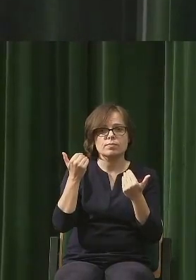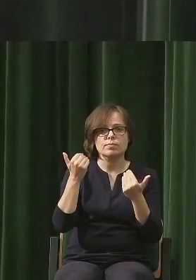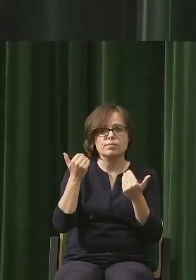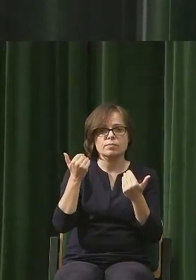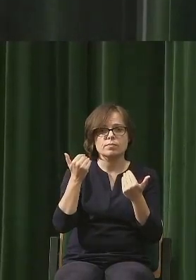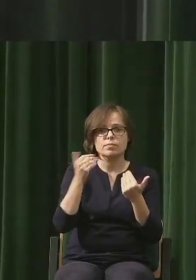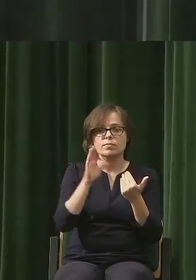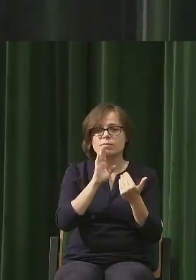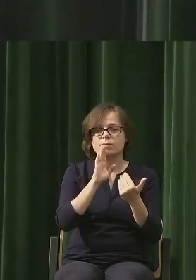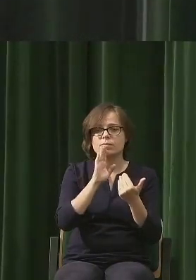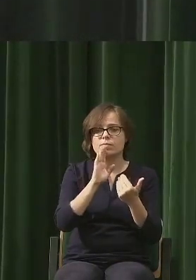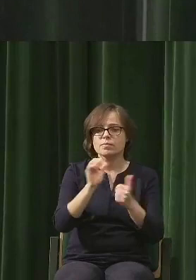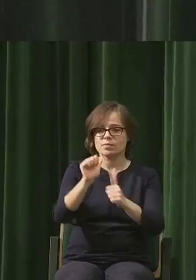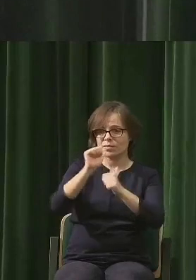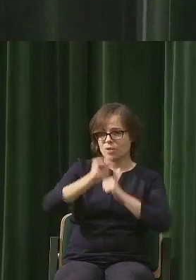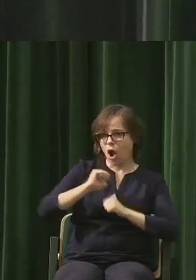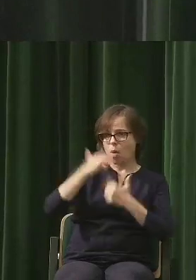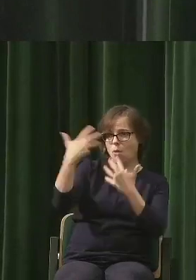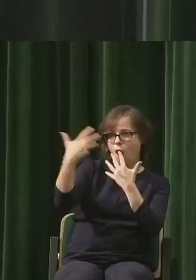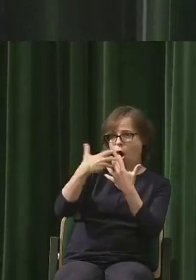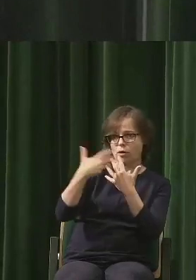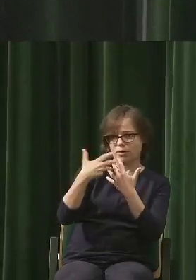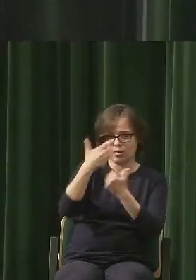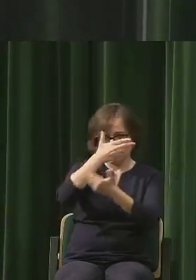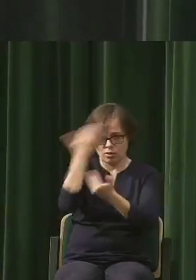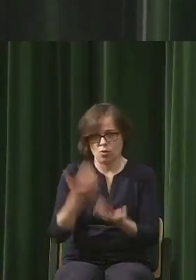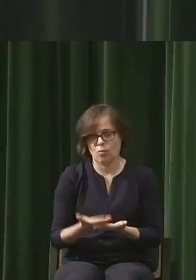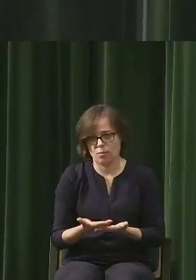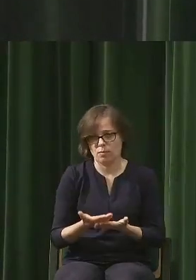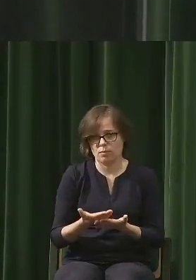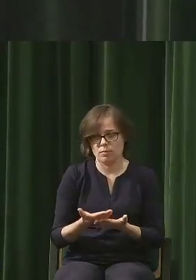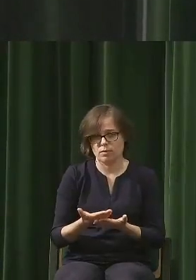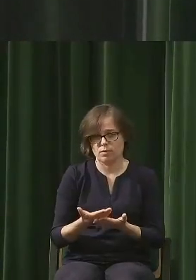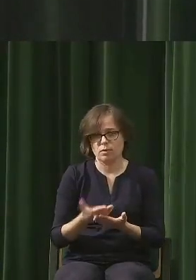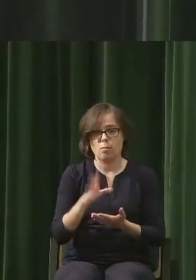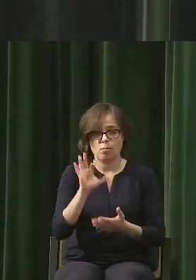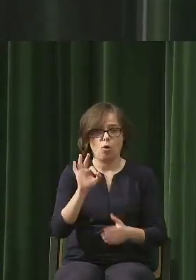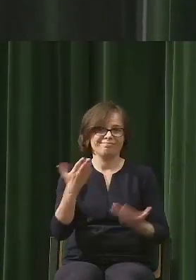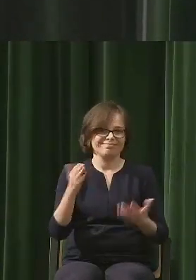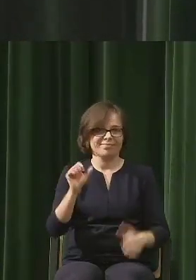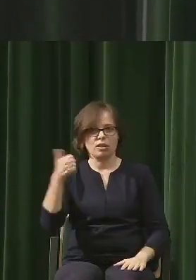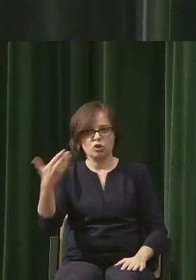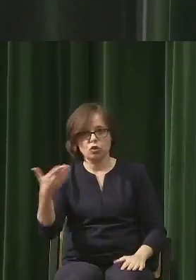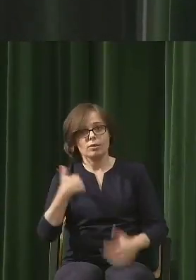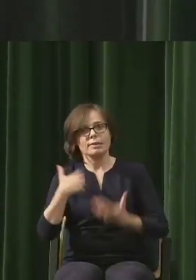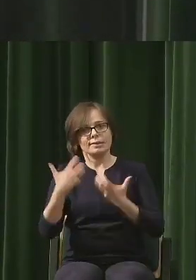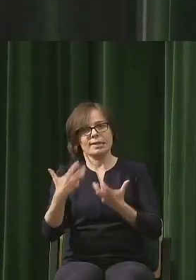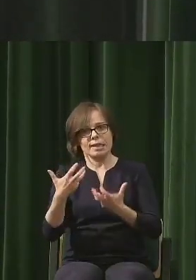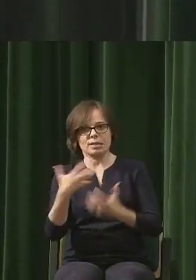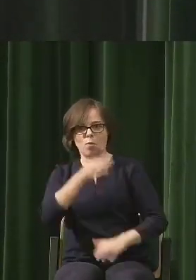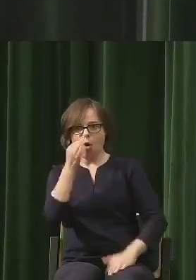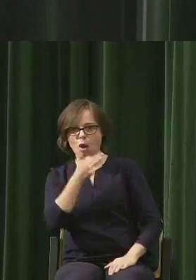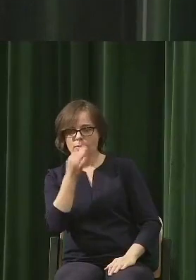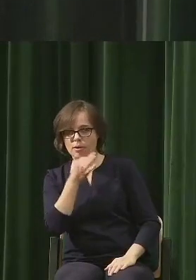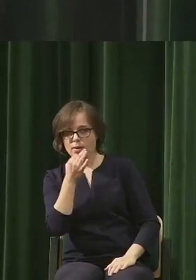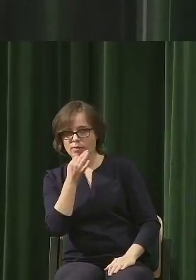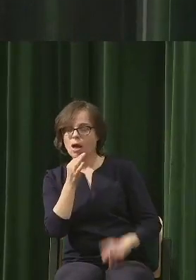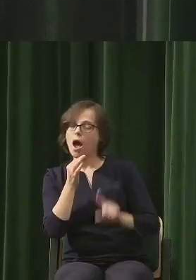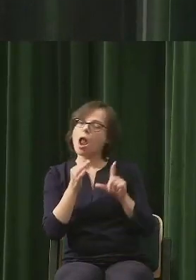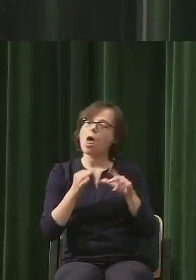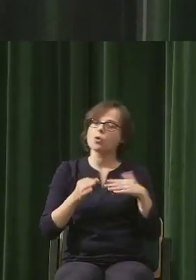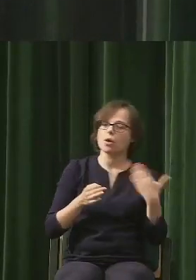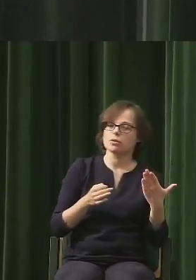krytycznej autorefleksji, bo z jednej strony mamy chęć poprawy, a z drugiej strony taką ogromną